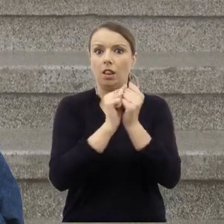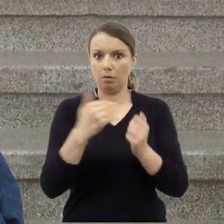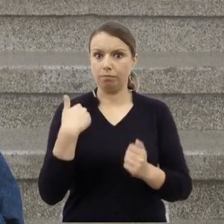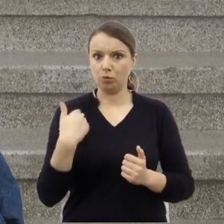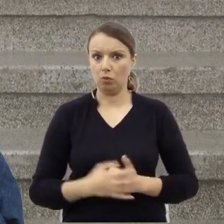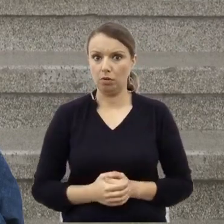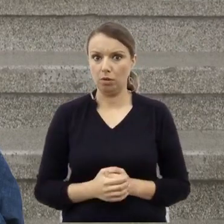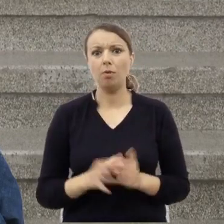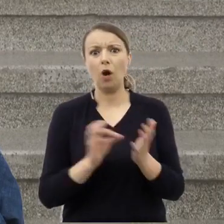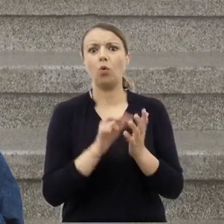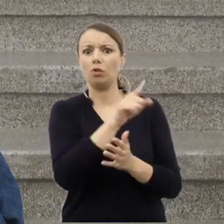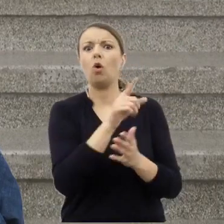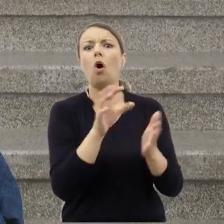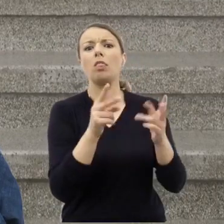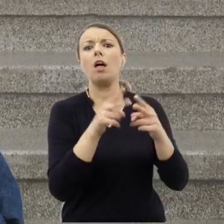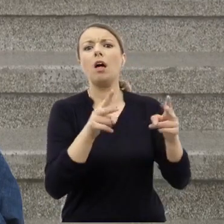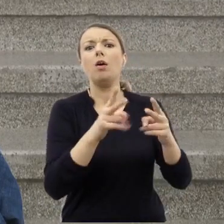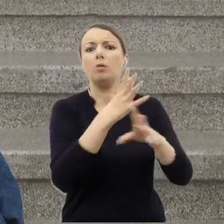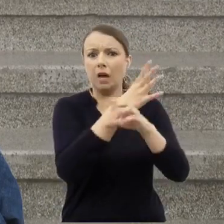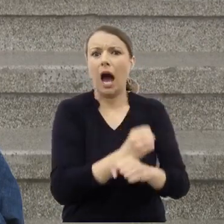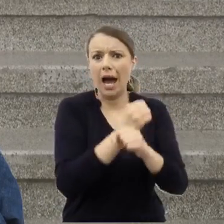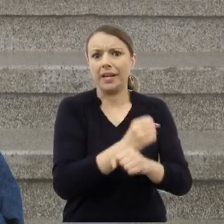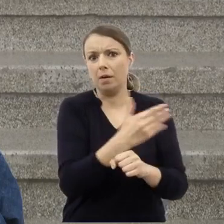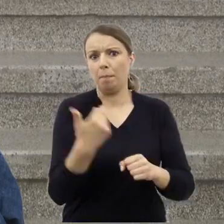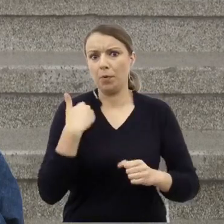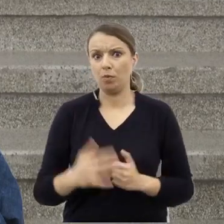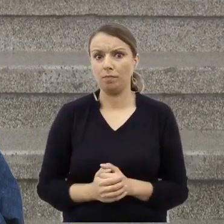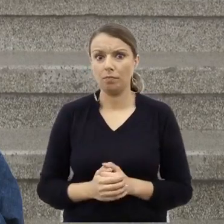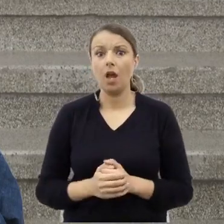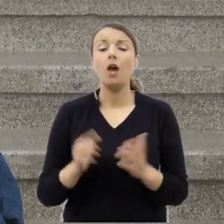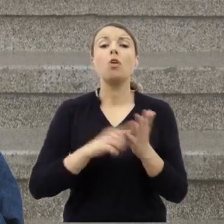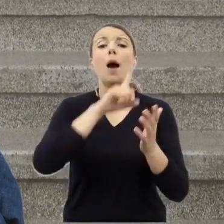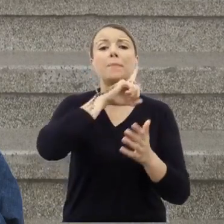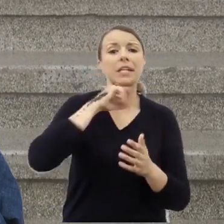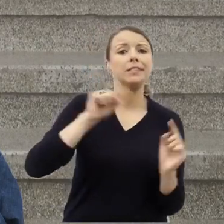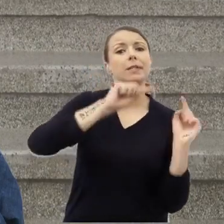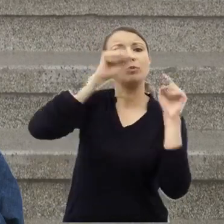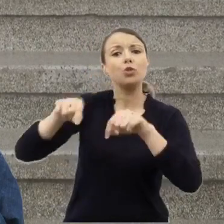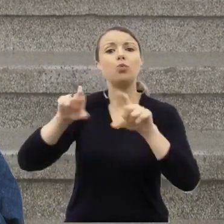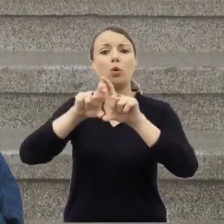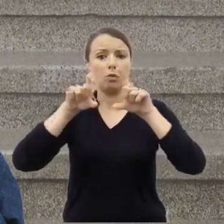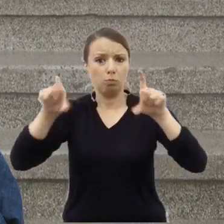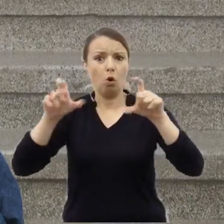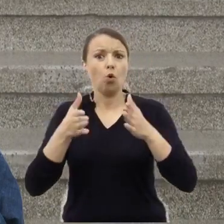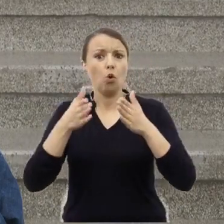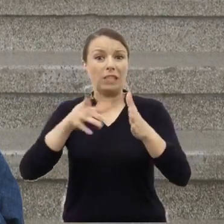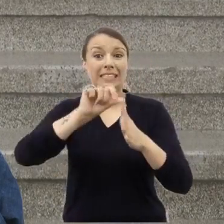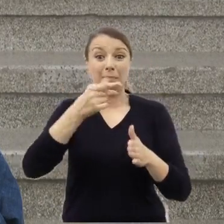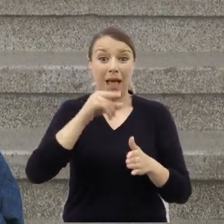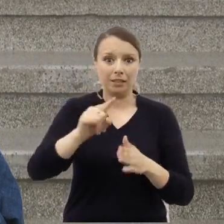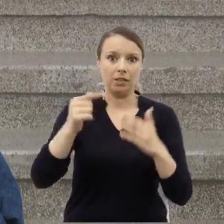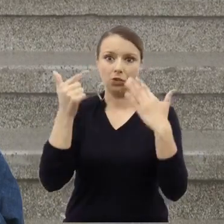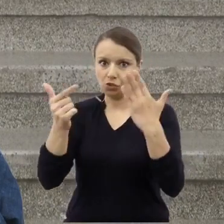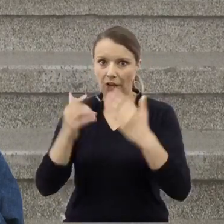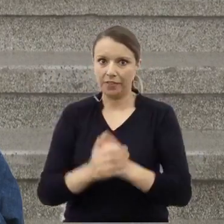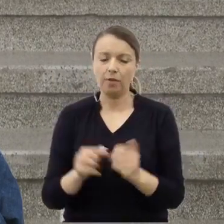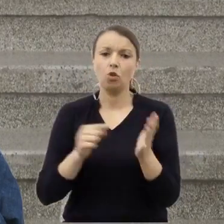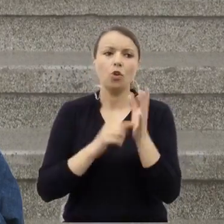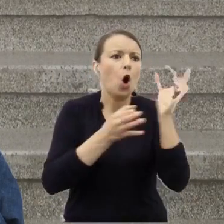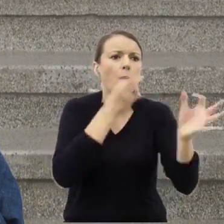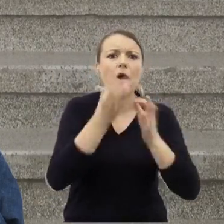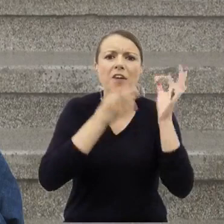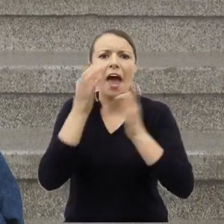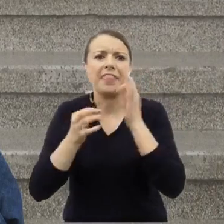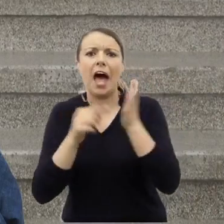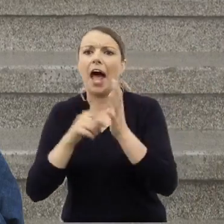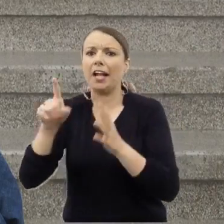Kilka tych patroli było. Milicjanci szli na Planty rozpowiadającą historię, którą, jak papugi, powtarzali